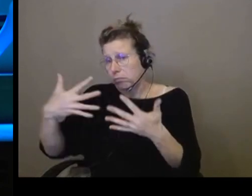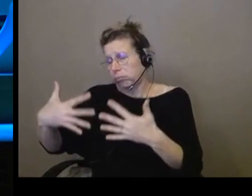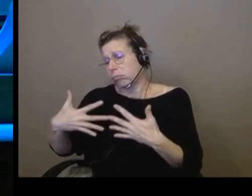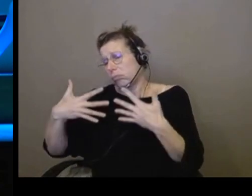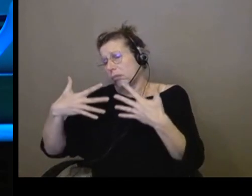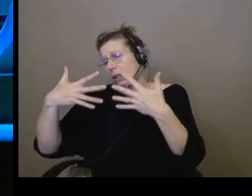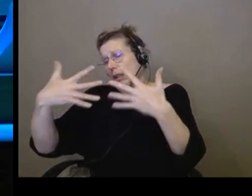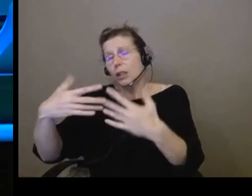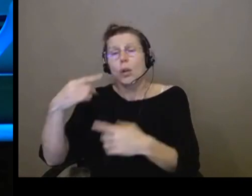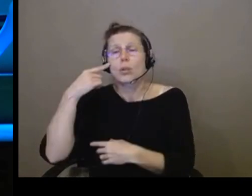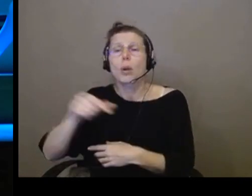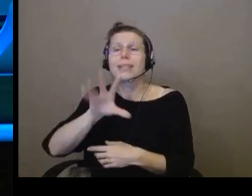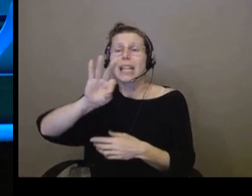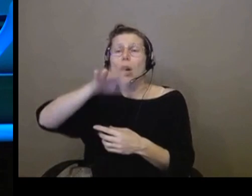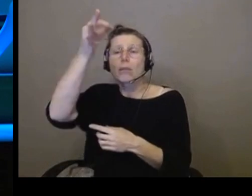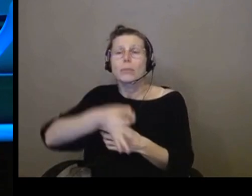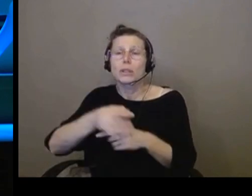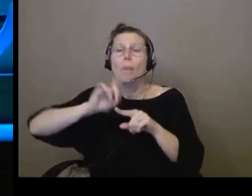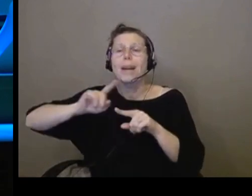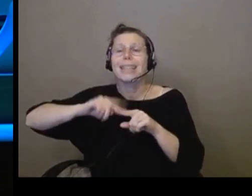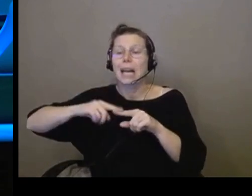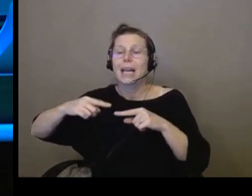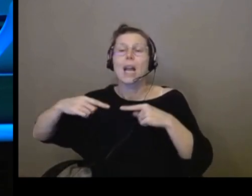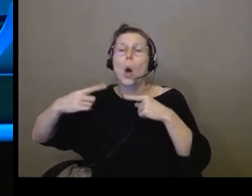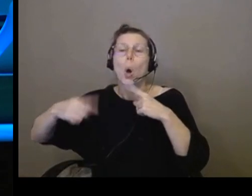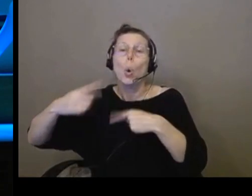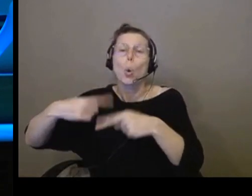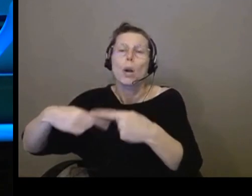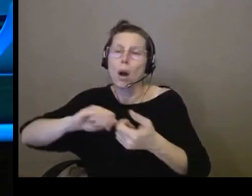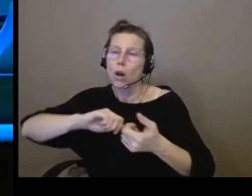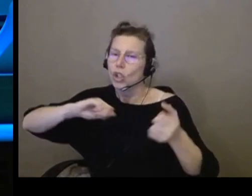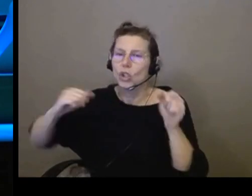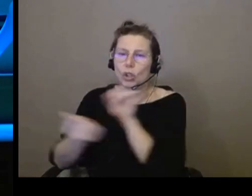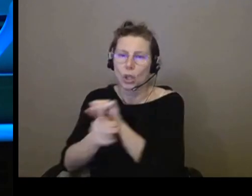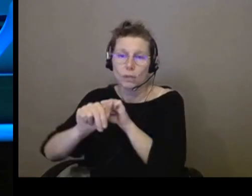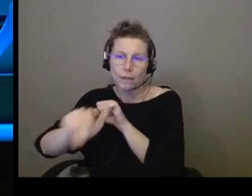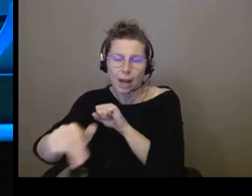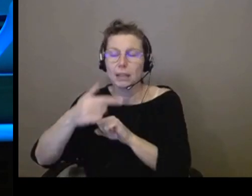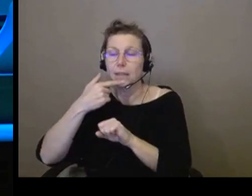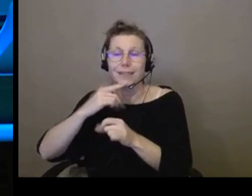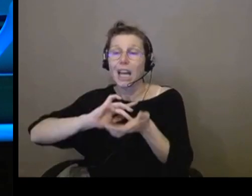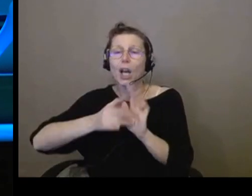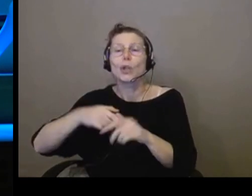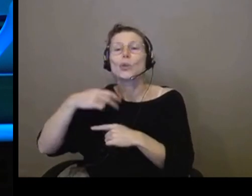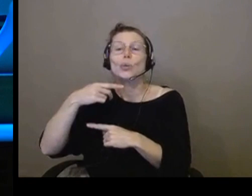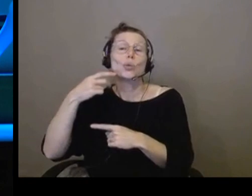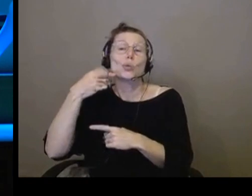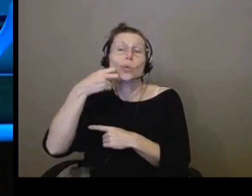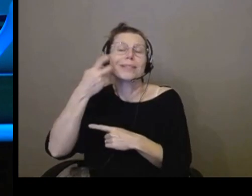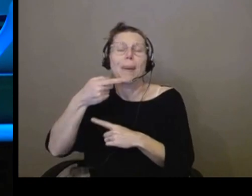50% du matériel roulant. veut dire que dans les 10 ans qui viennent, tous nos trains parleront. Mais 10 ans, c'est long. Donc, on a commencé